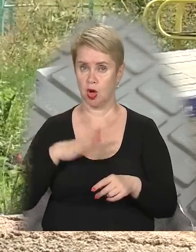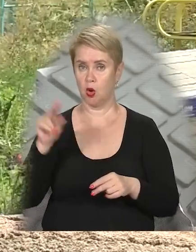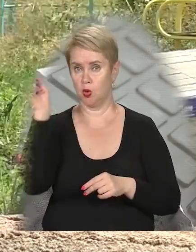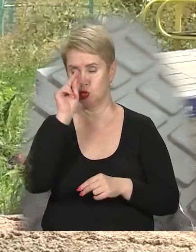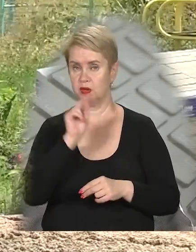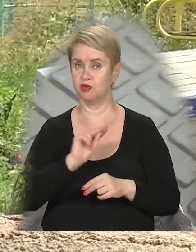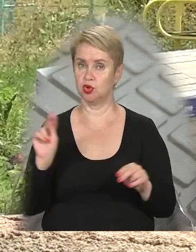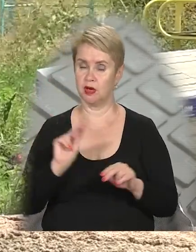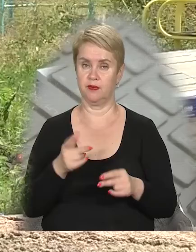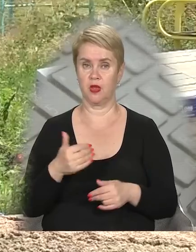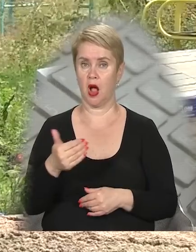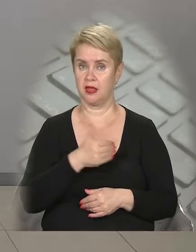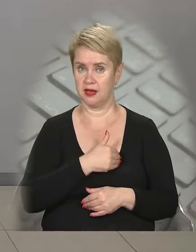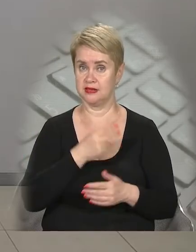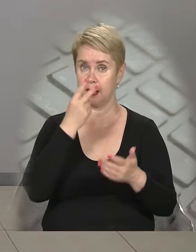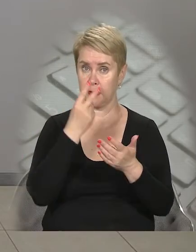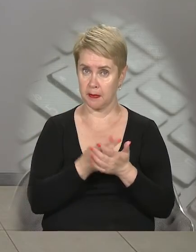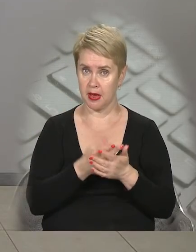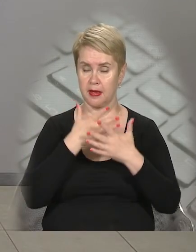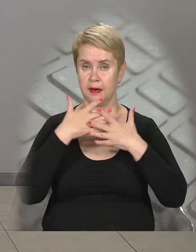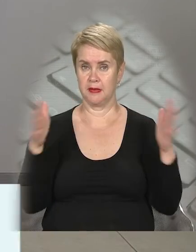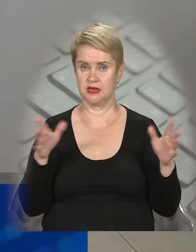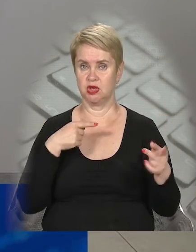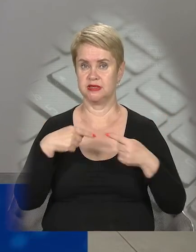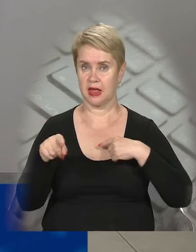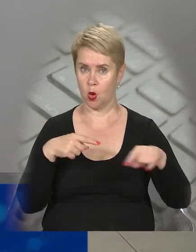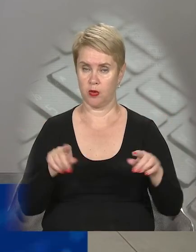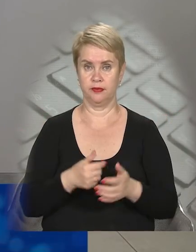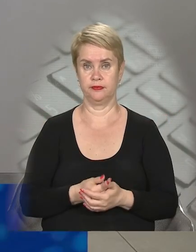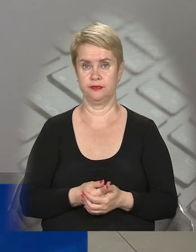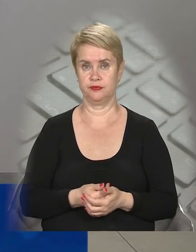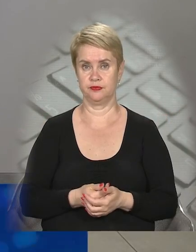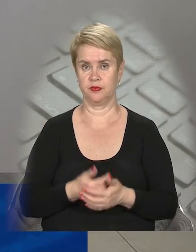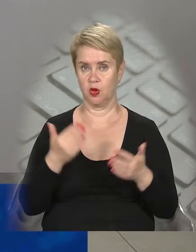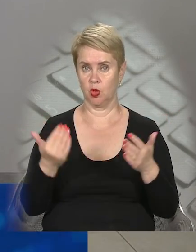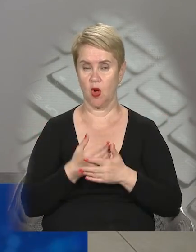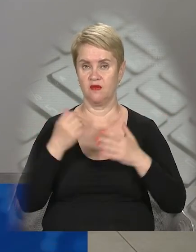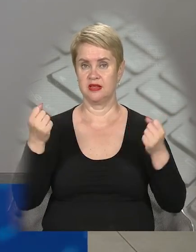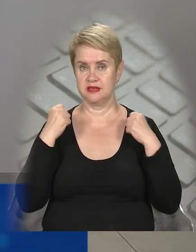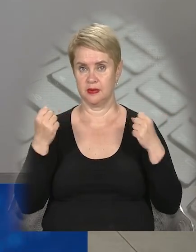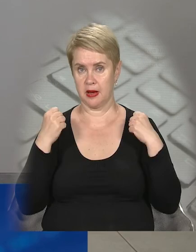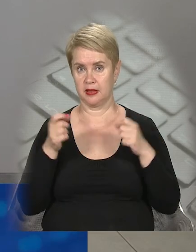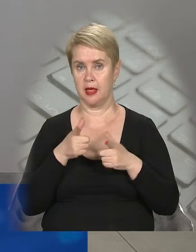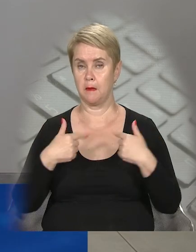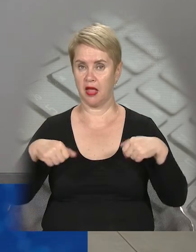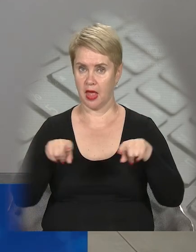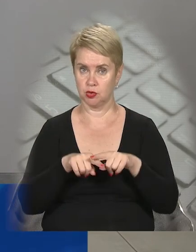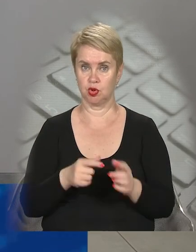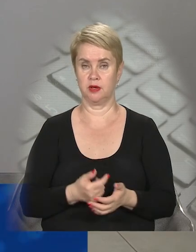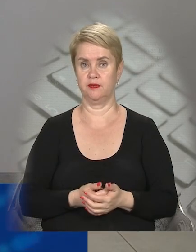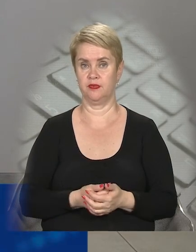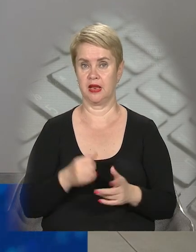учні, і вчителі. Хотілося побачити більший стадіон, нові спортивні майданчики,